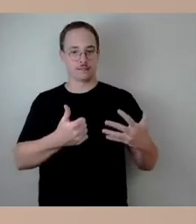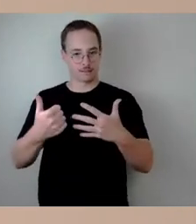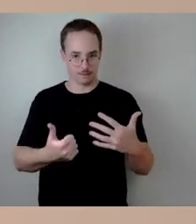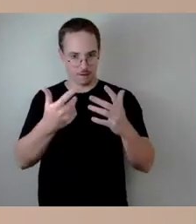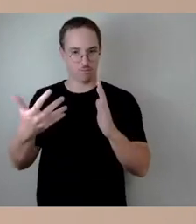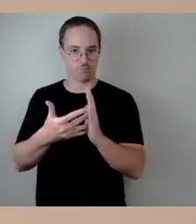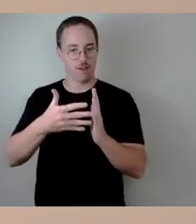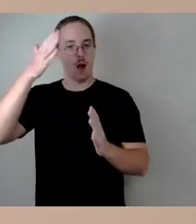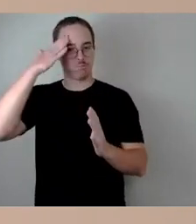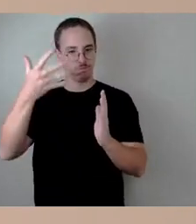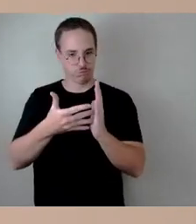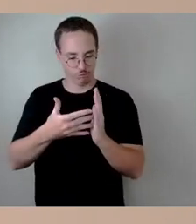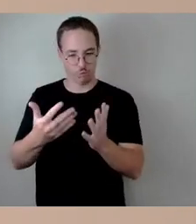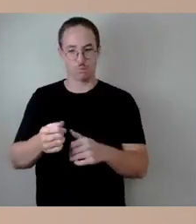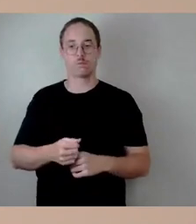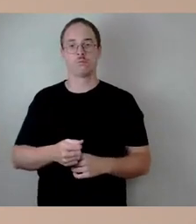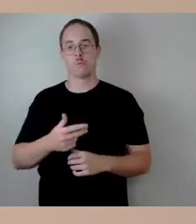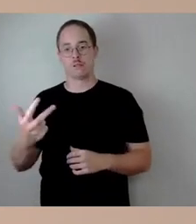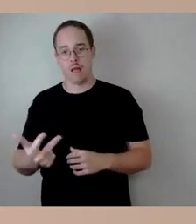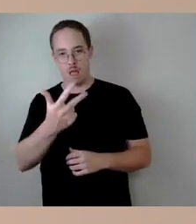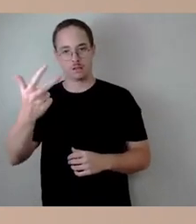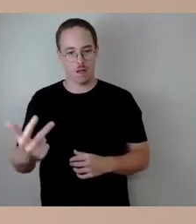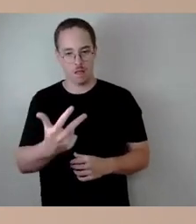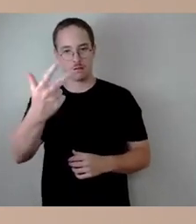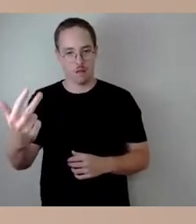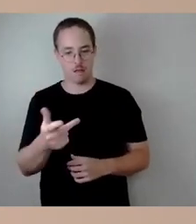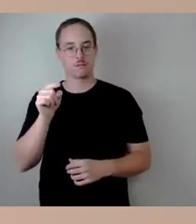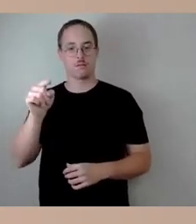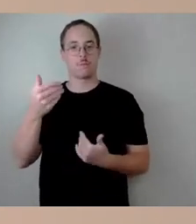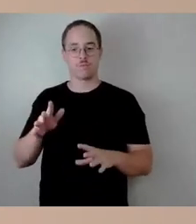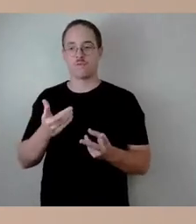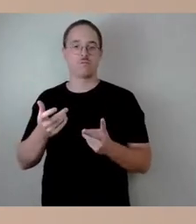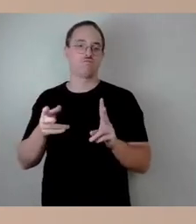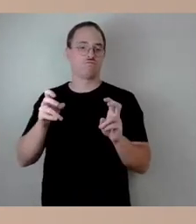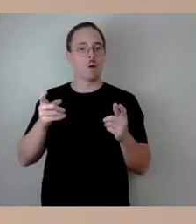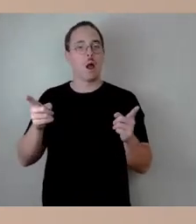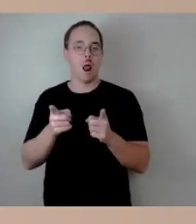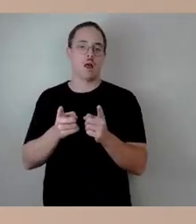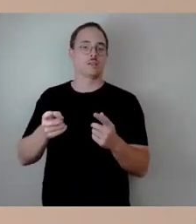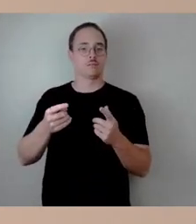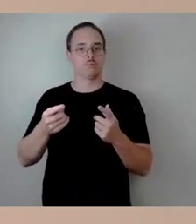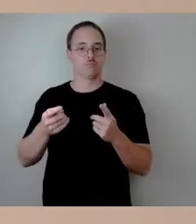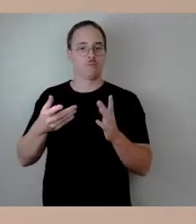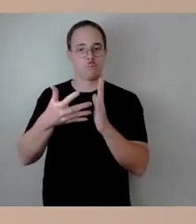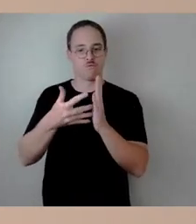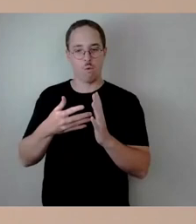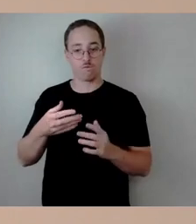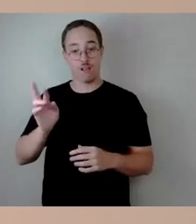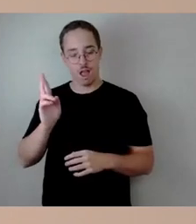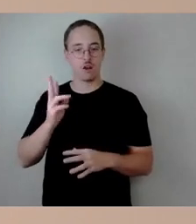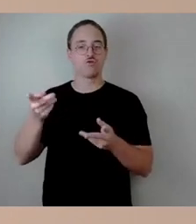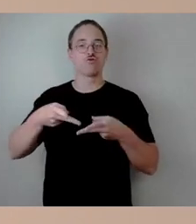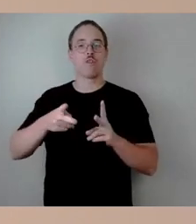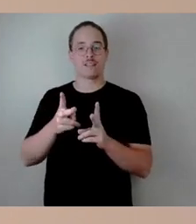Prüfungen und jährliche Sichtprüfungen durch Fachpersonal aus der Verwaltung, also die Abteilung Brücke beim Straßentiefbeamt. Und weitere Untersuchungen